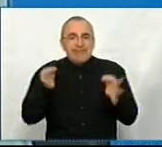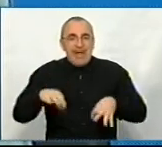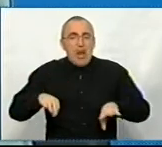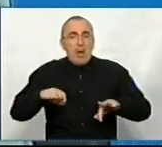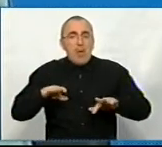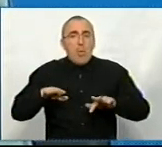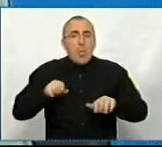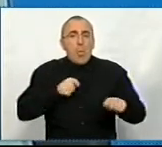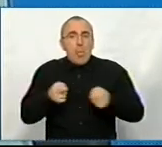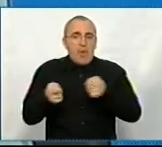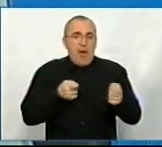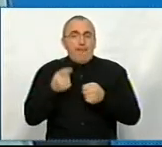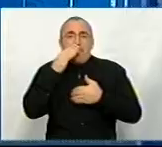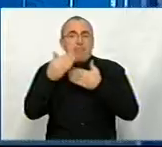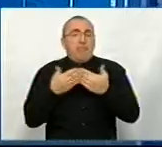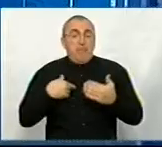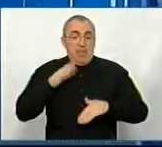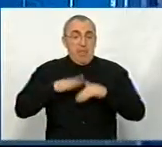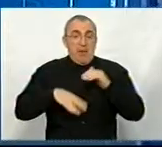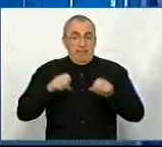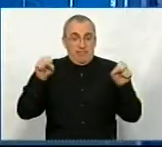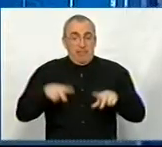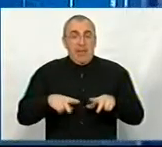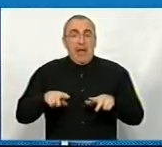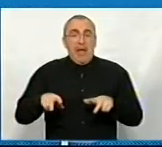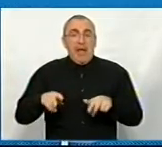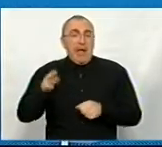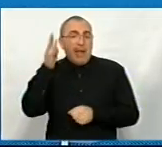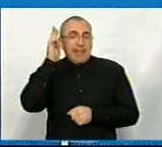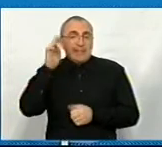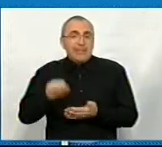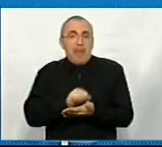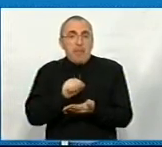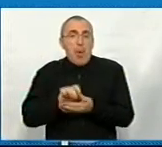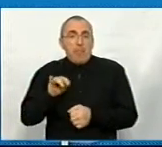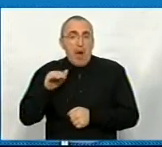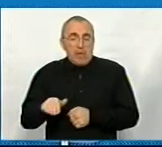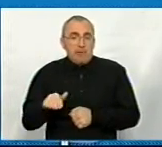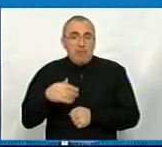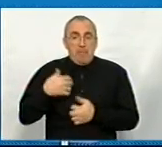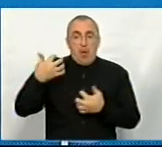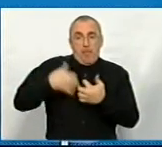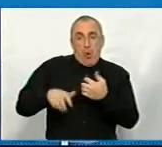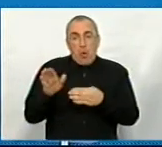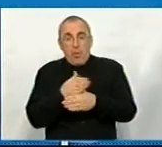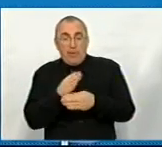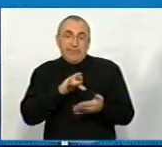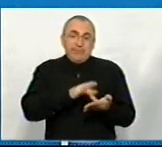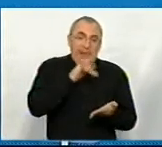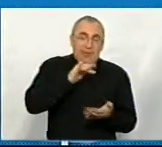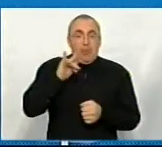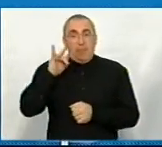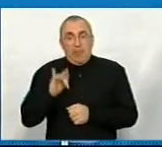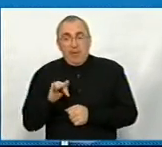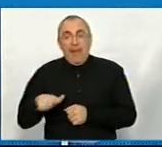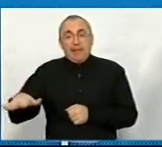ближче який? Я за фахом дипломат і тому мені більше про посередництво між центром і